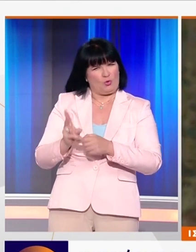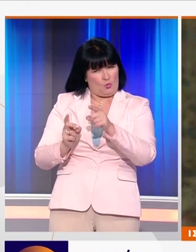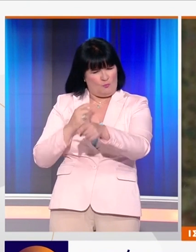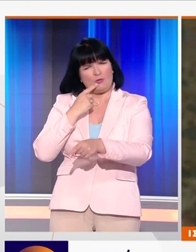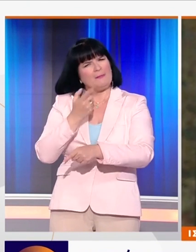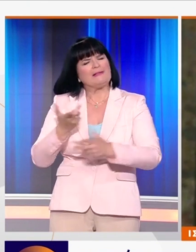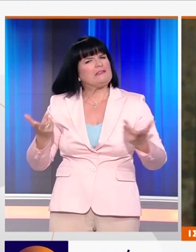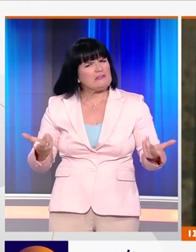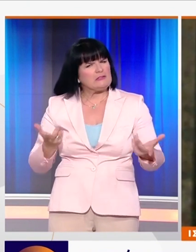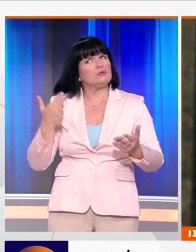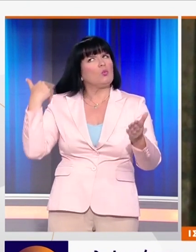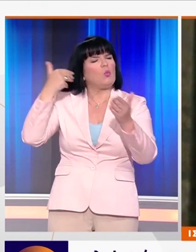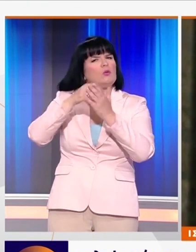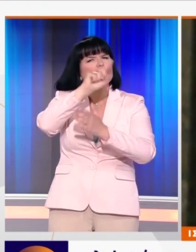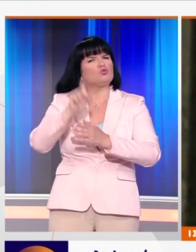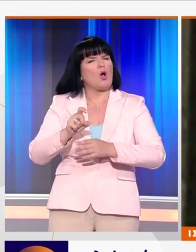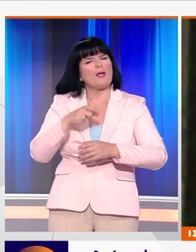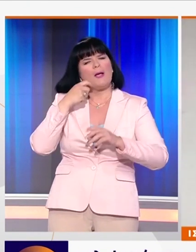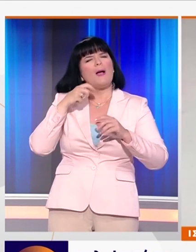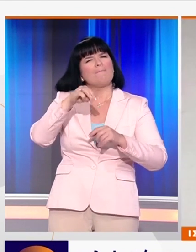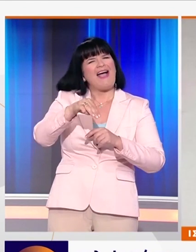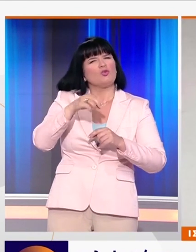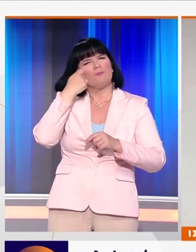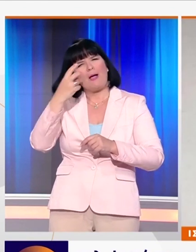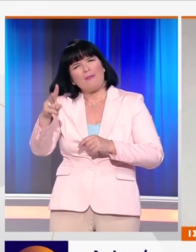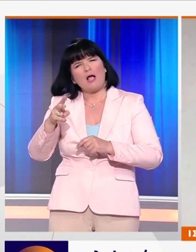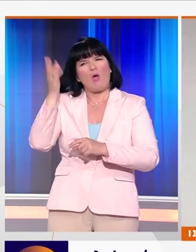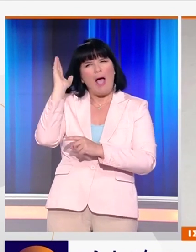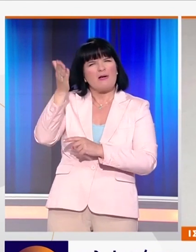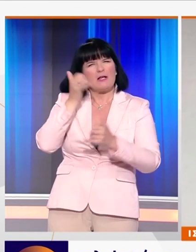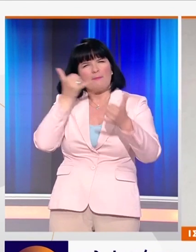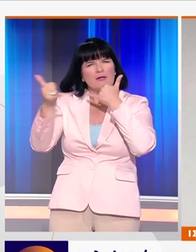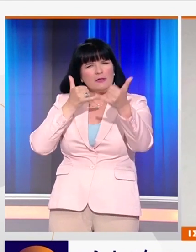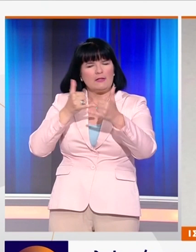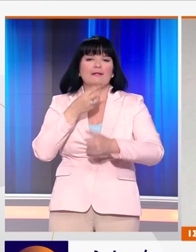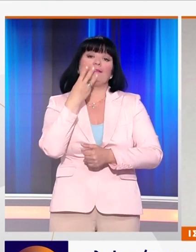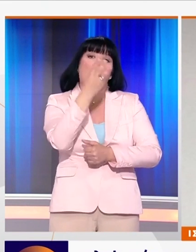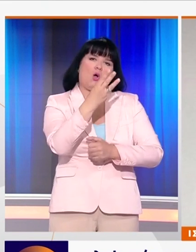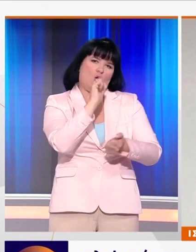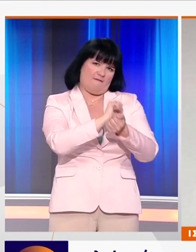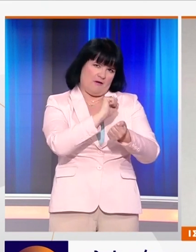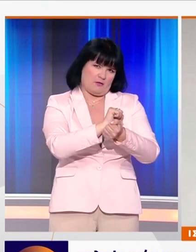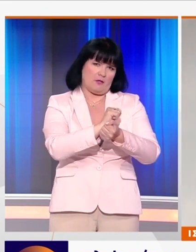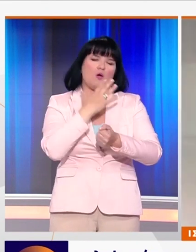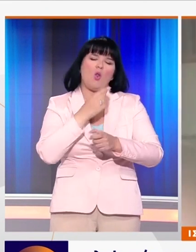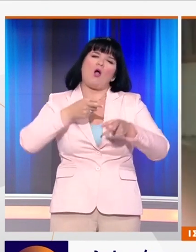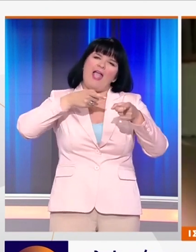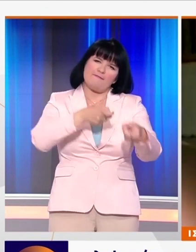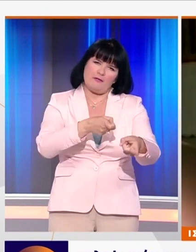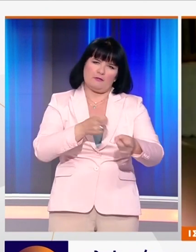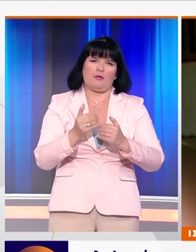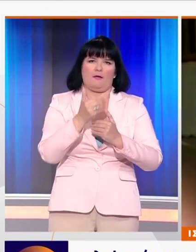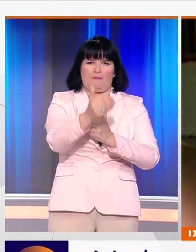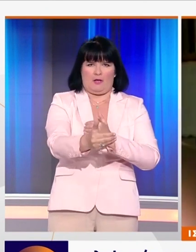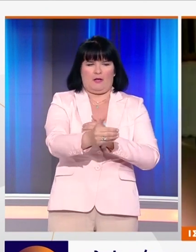κατηγορούμενο που έκανε τα απειλητικά τηλεφωνήματα στη μητέρα του Μάριου, επιβάλλοντάς του ποινή φυλάκισης τριών χρόνων για απόπειρα εκβίασης μια